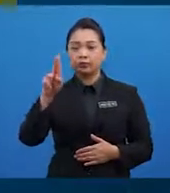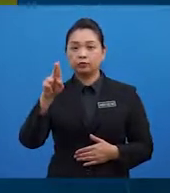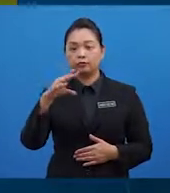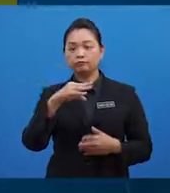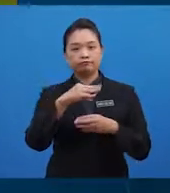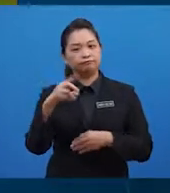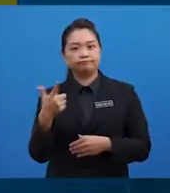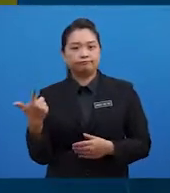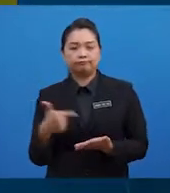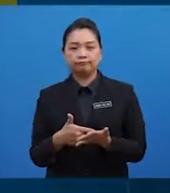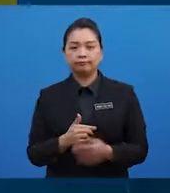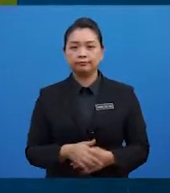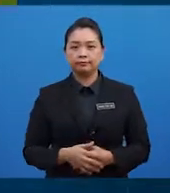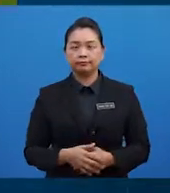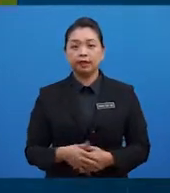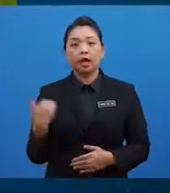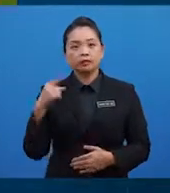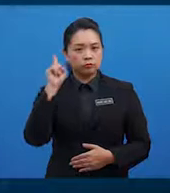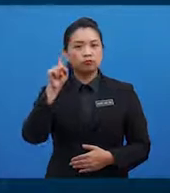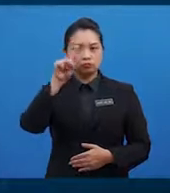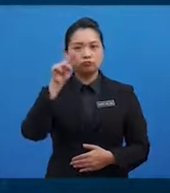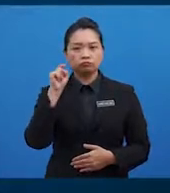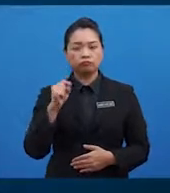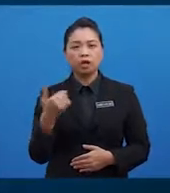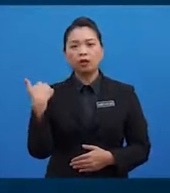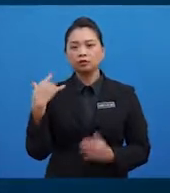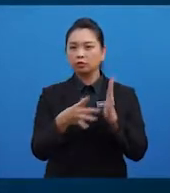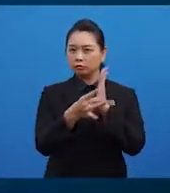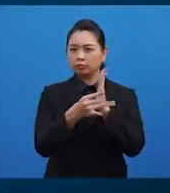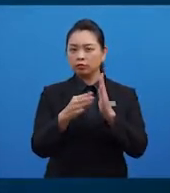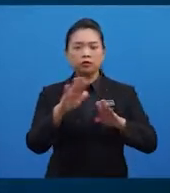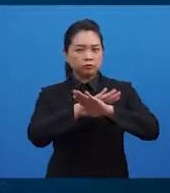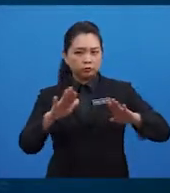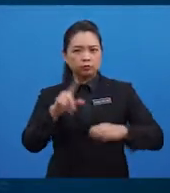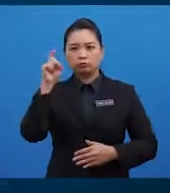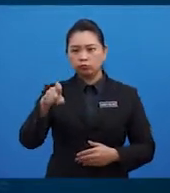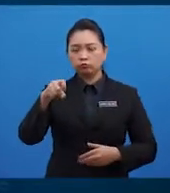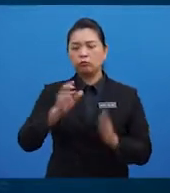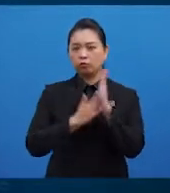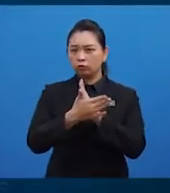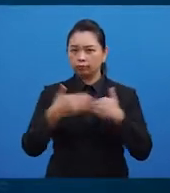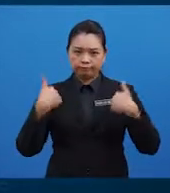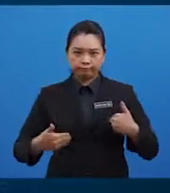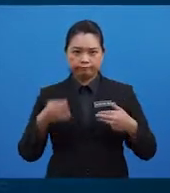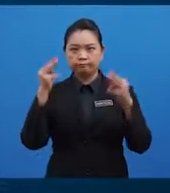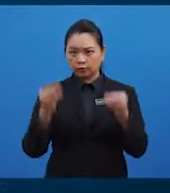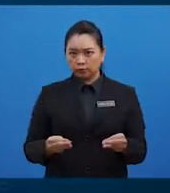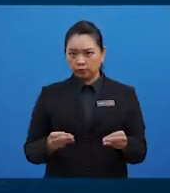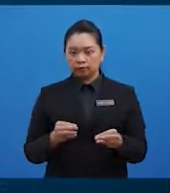Baik, saya ada satu soalan. Adakah lemak tidak diperlukan oleh tubuh badan manusia?